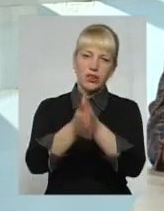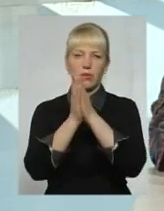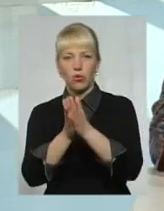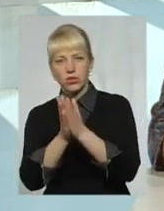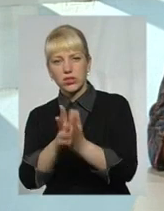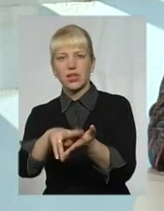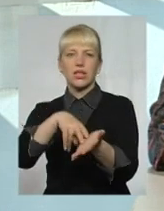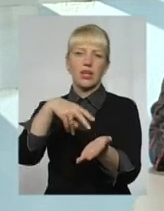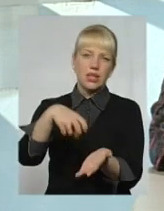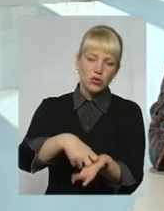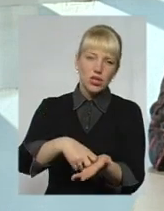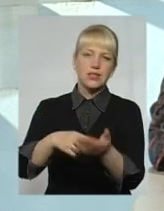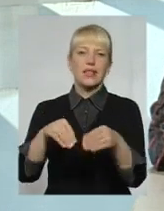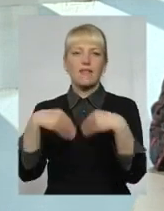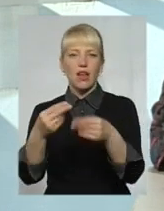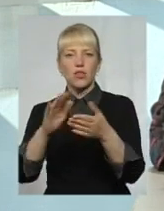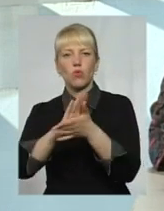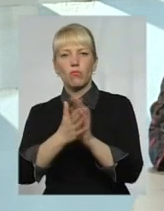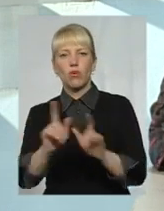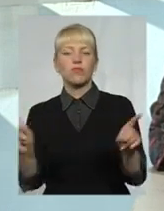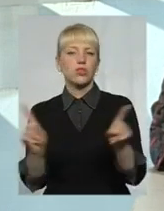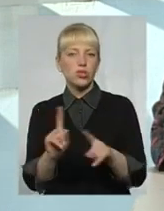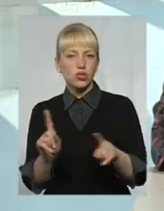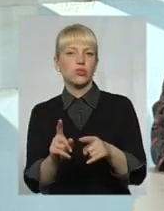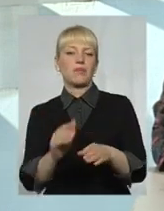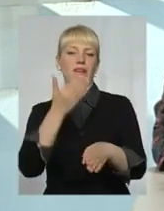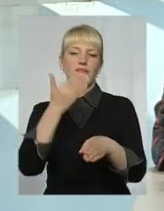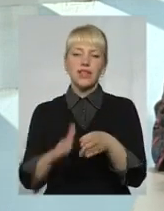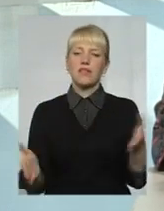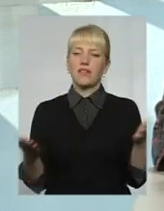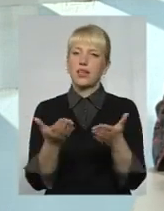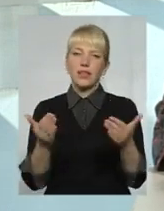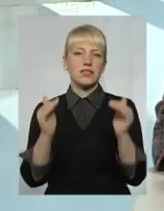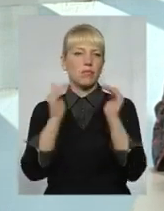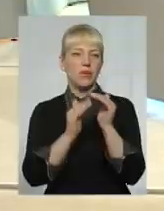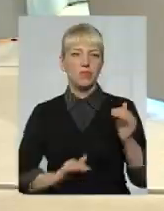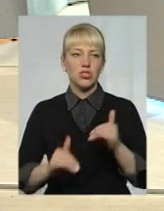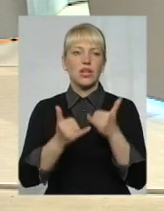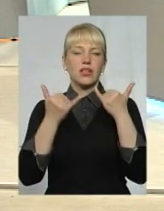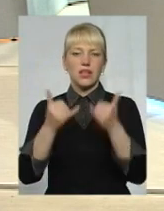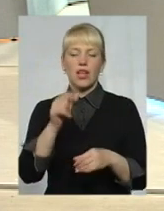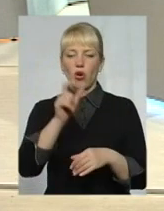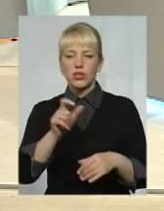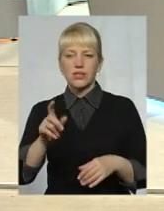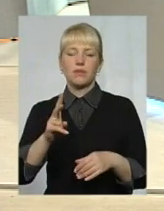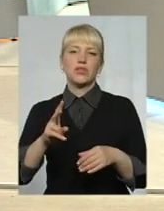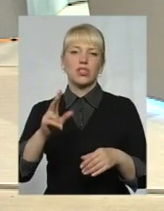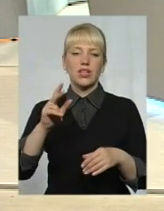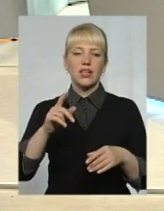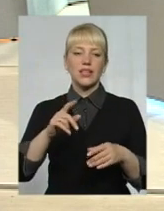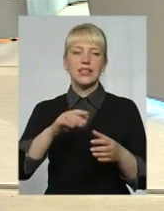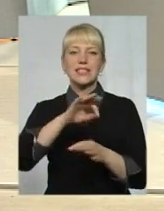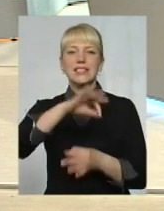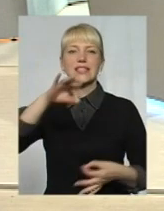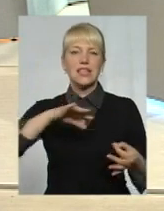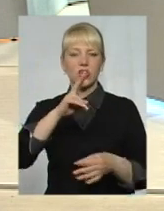умови про те, щоб громади виділяли якесь приміщення для осіб, ще сладжі, ті, які закінчують професійно-технічну